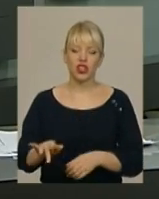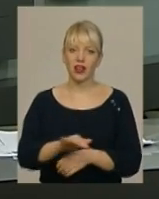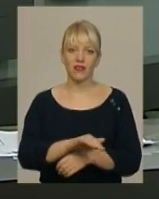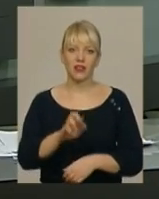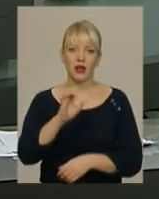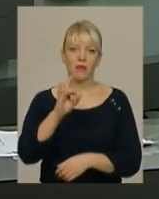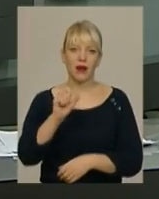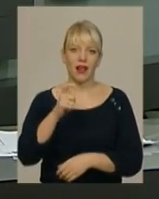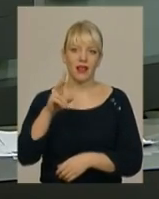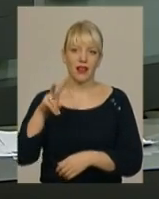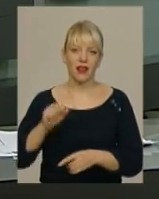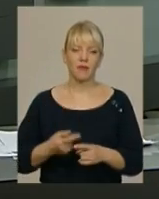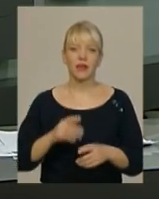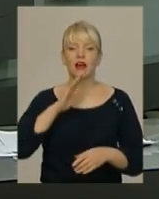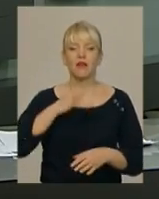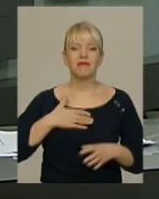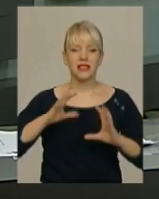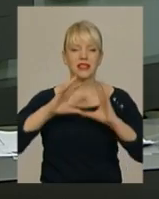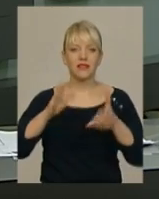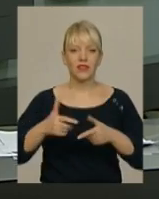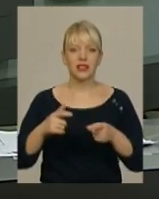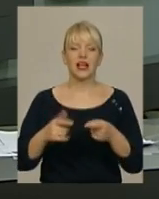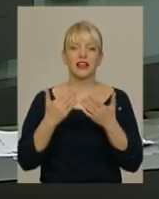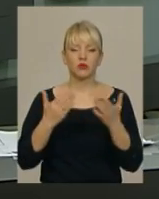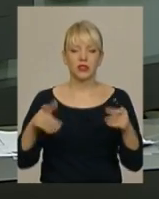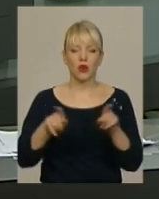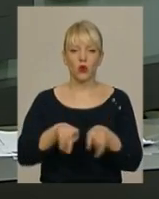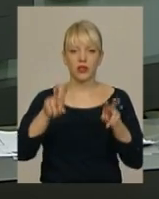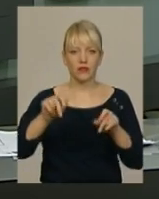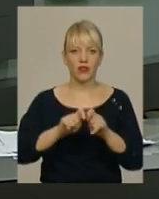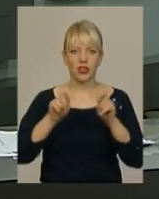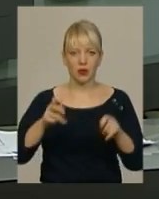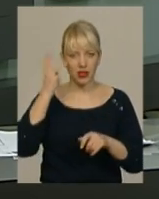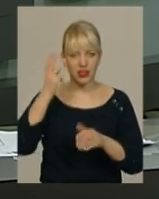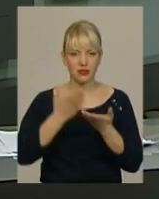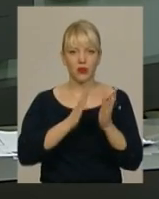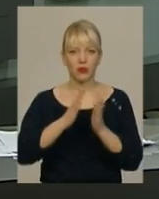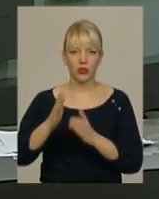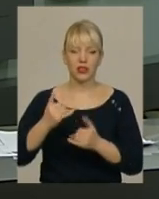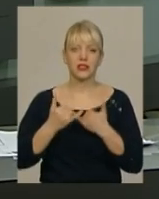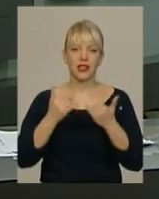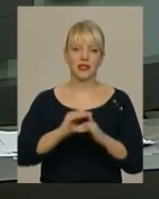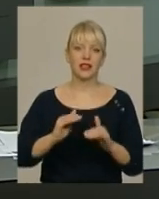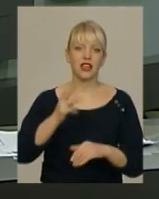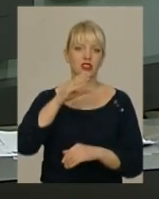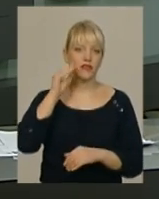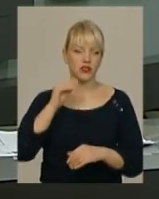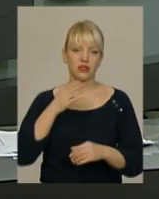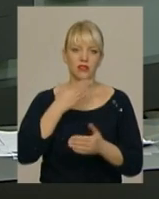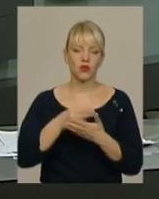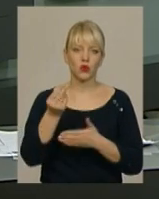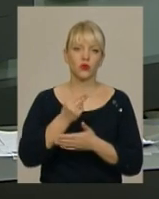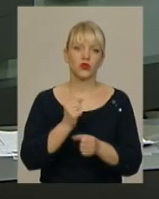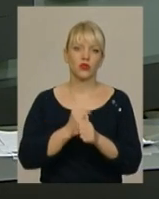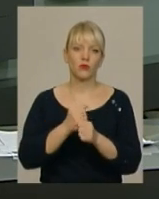«Мій світ» експозиція з такою назвою відкрилась у мистецькій вітальні Хмельницької бібліотеки для дітей імені Шевченка. Свої художні